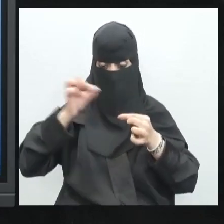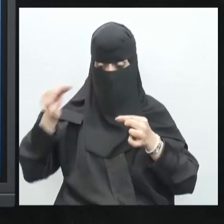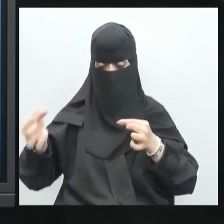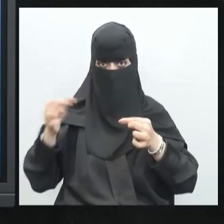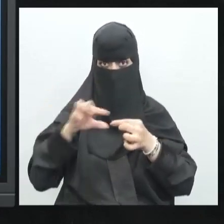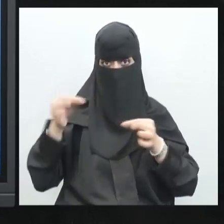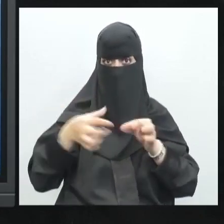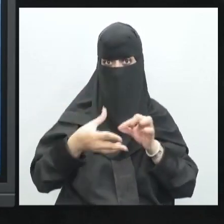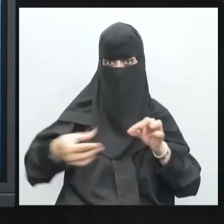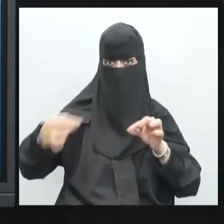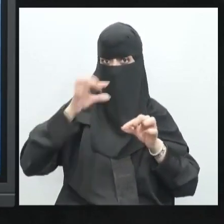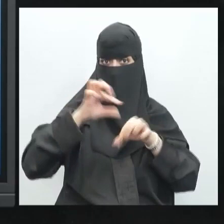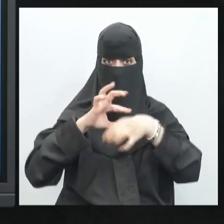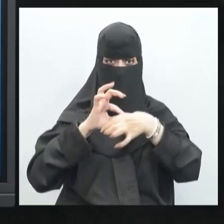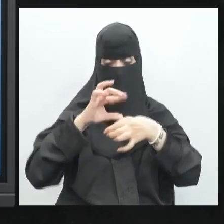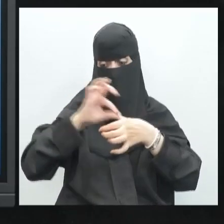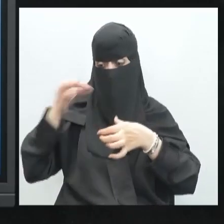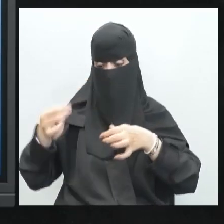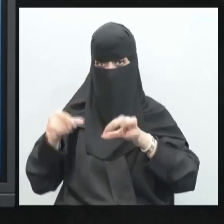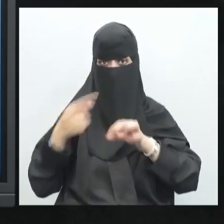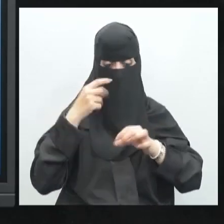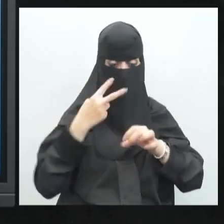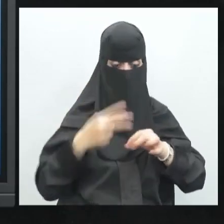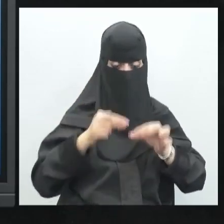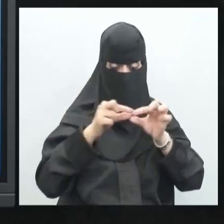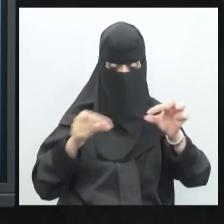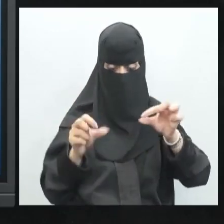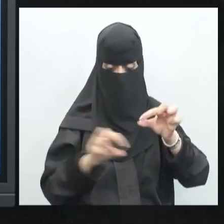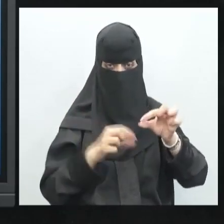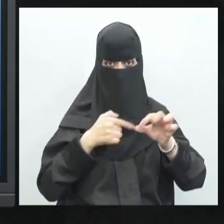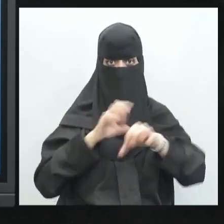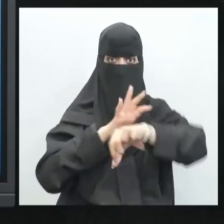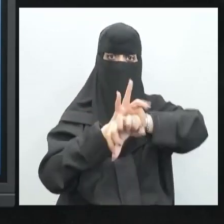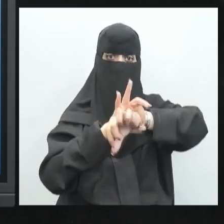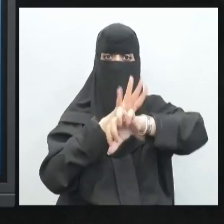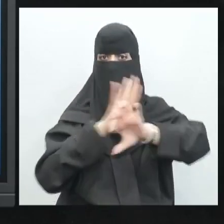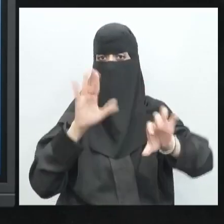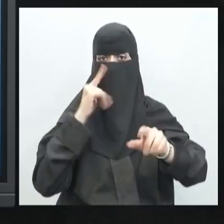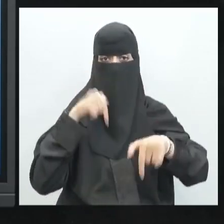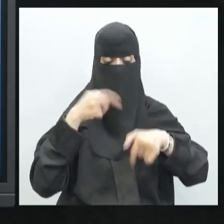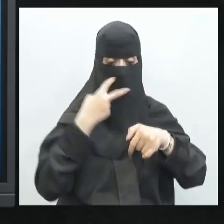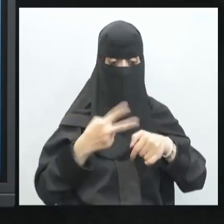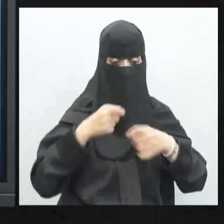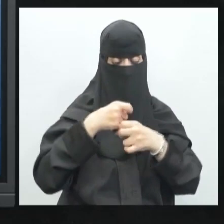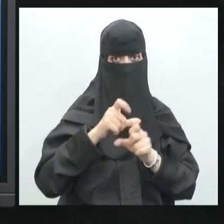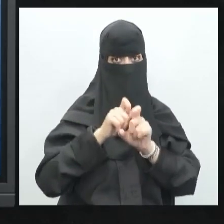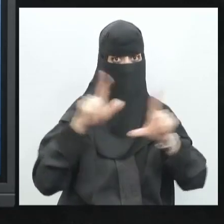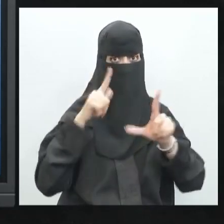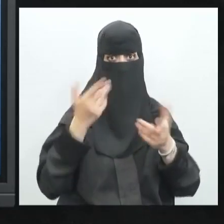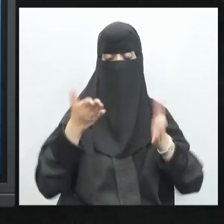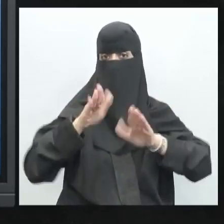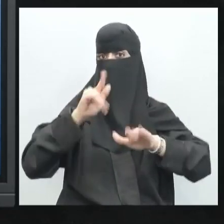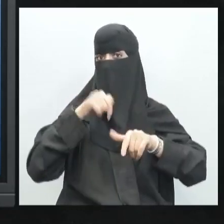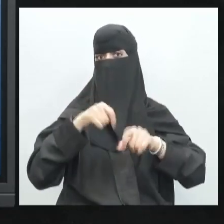بنزع اللحم لكي نتعرف على تركيب العظام بشكل أكبر لتتضح معنى الغواريفة التي تواجد بين العظام لتتضح